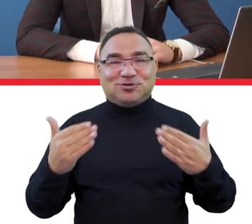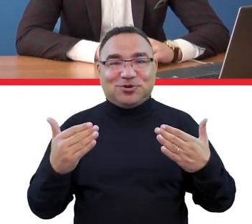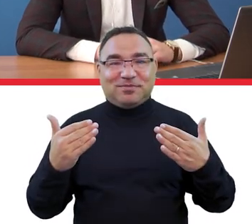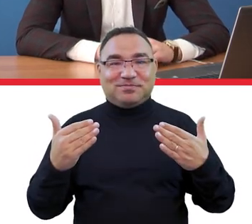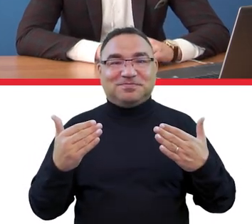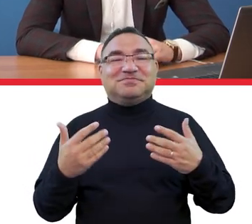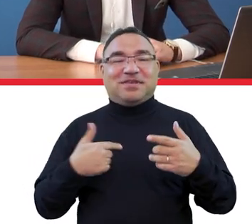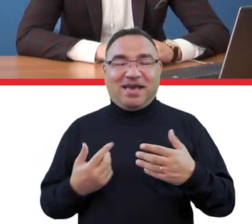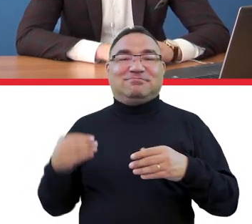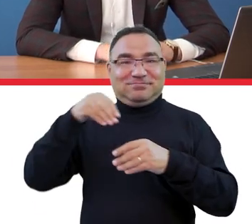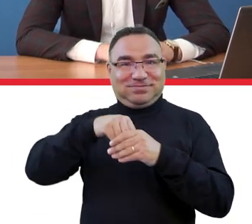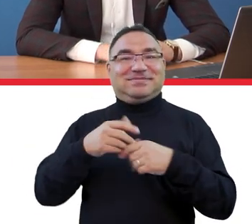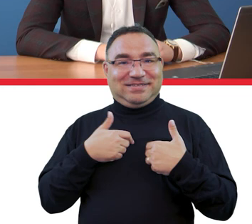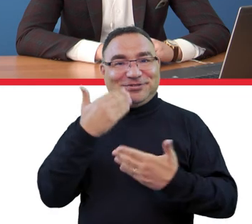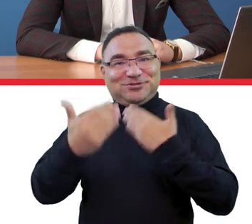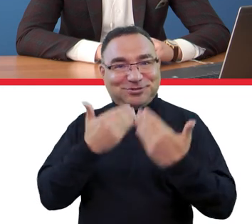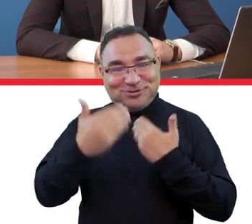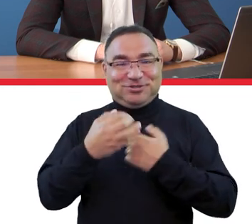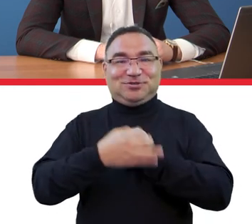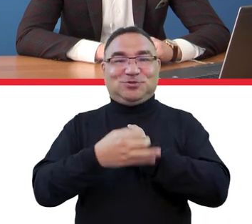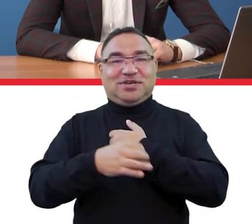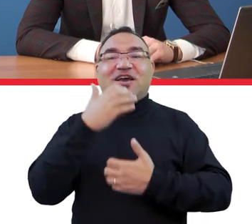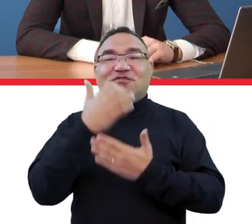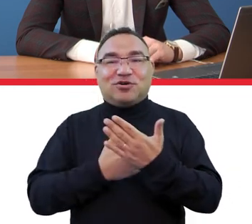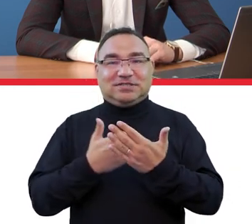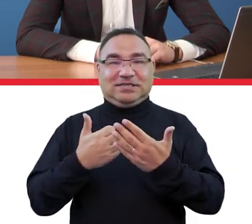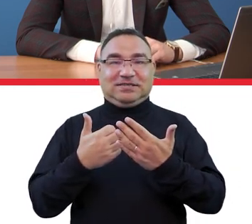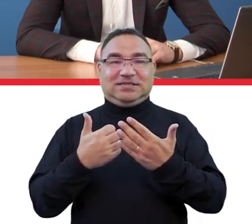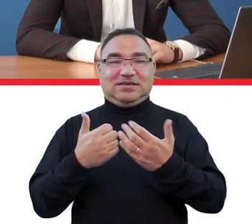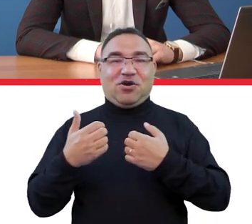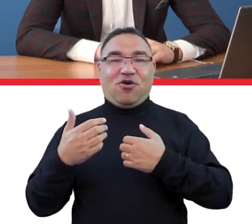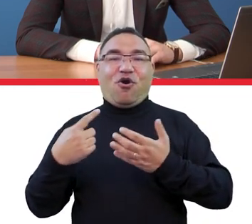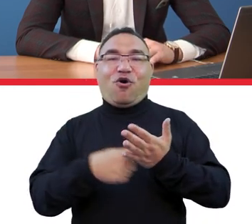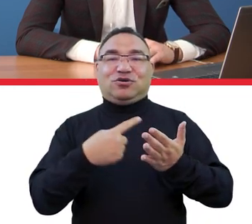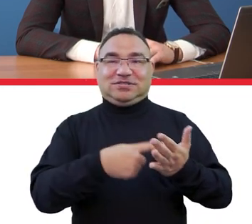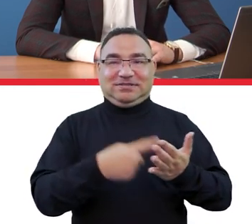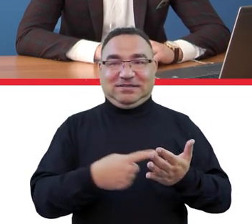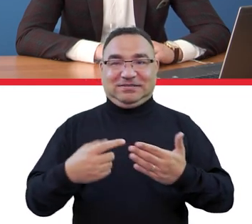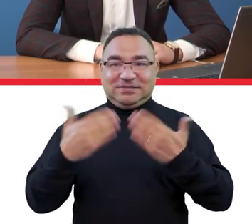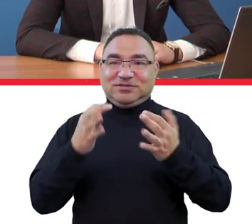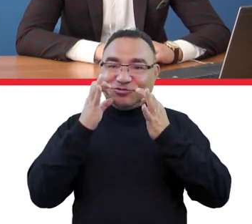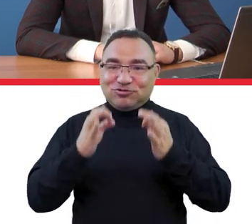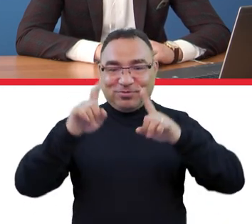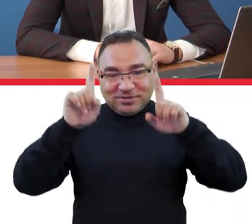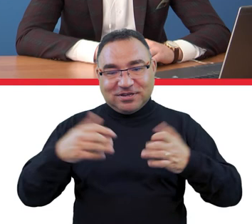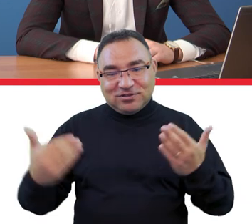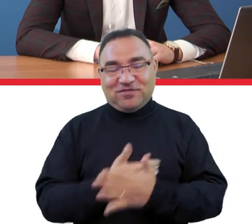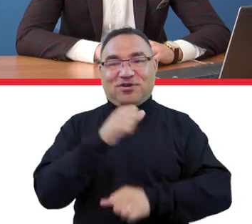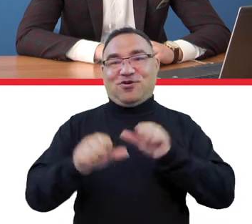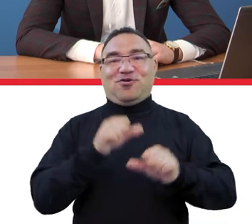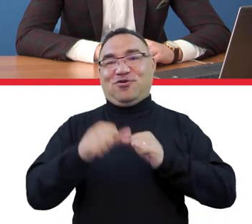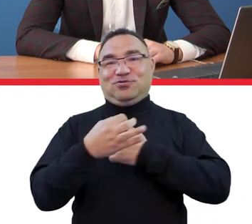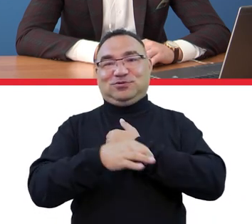jeszcze raz panie ministrze przyłączam się do tych życzeń wykorzystania tych ostatnich dni no i dobrego rozpoczęcia nowego roku